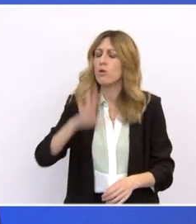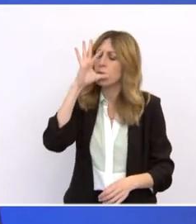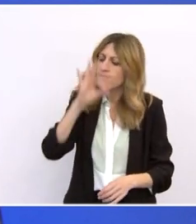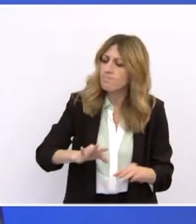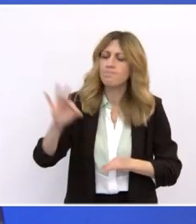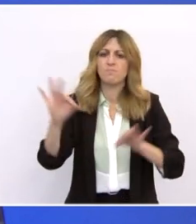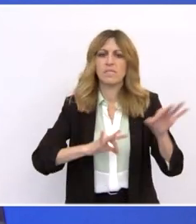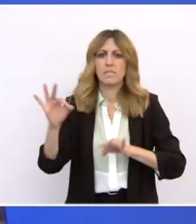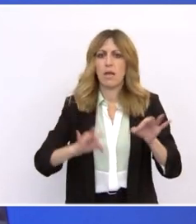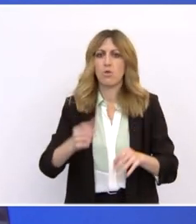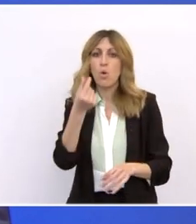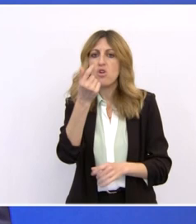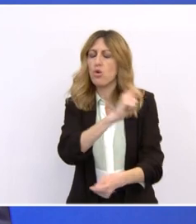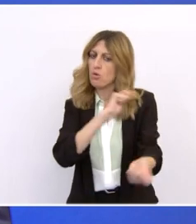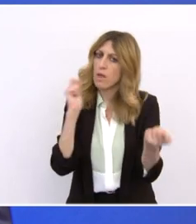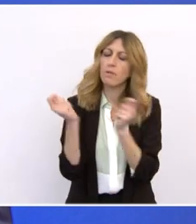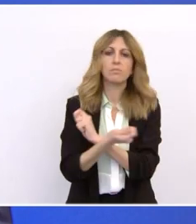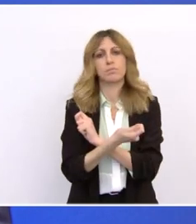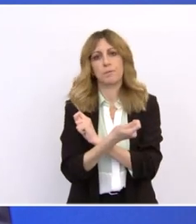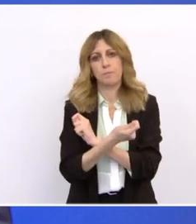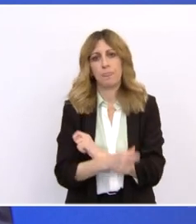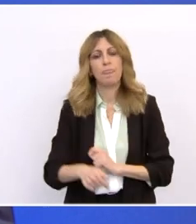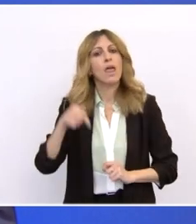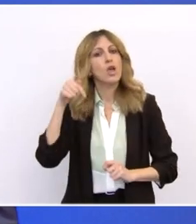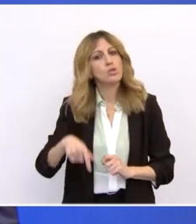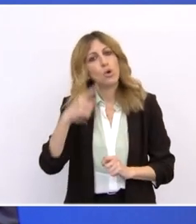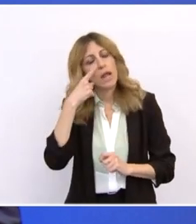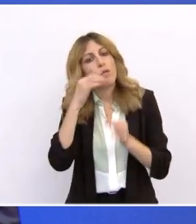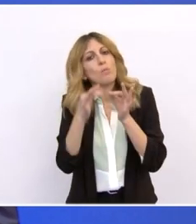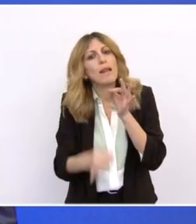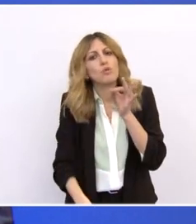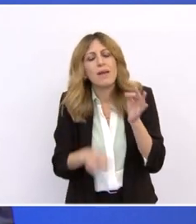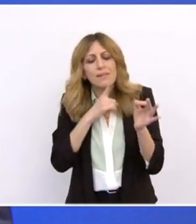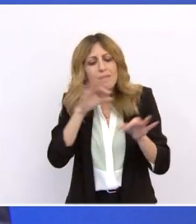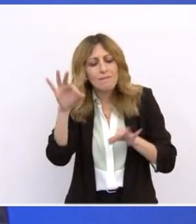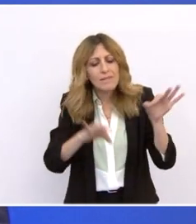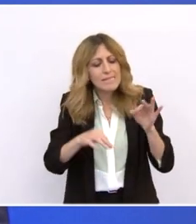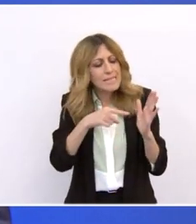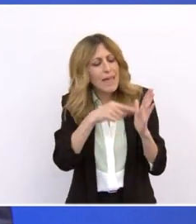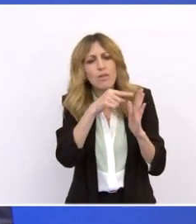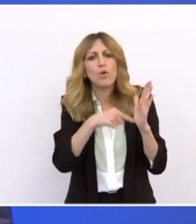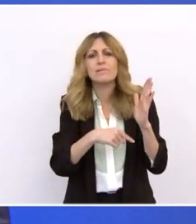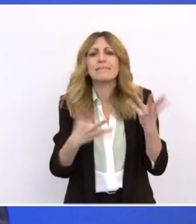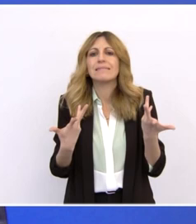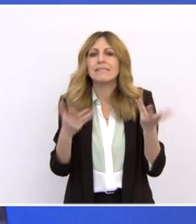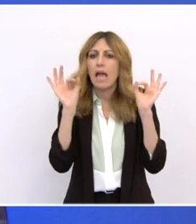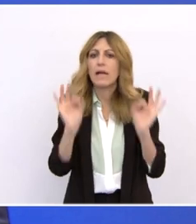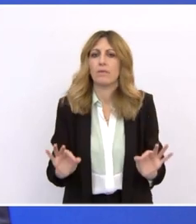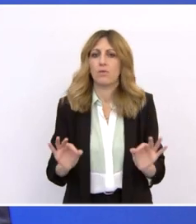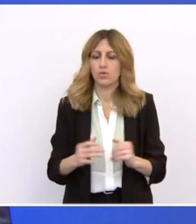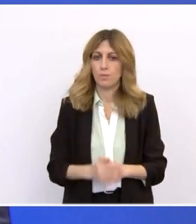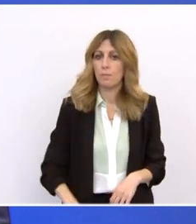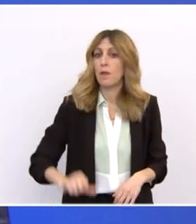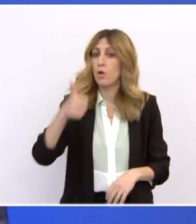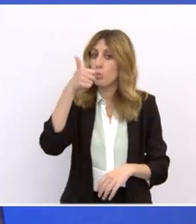συνέχεια, προχωρήσουμε σε μία αναλυτική παρουσίαση του σχεδίου αυτού, ξεκινώντας από τον αναπληρωτό Υπουργό Οικονομικών,